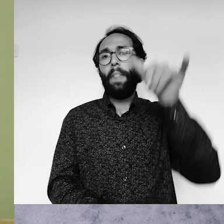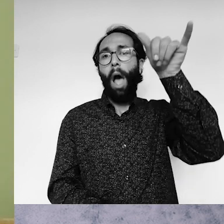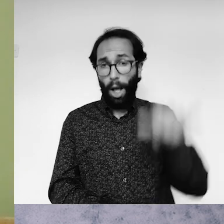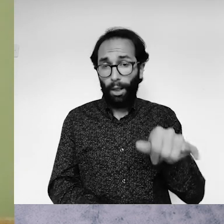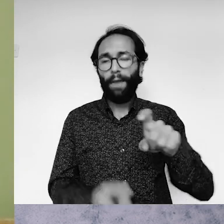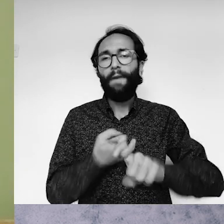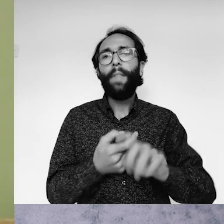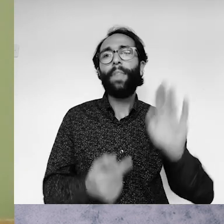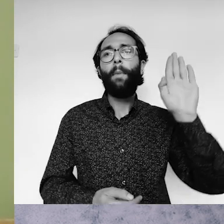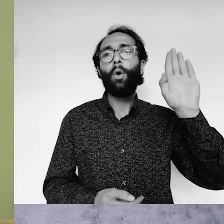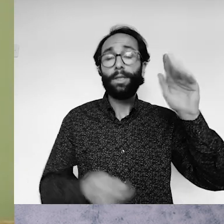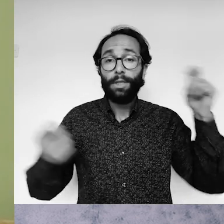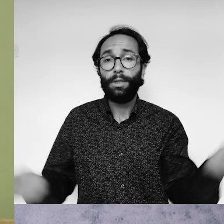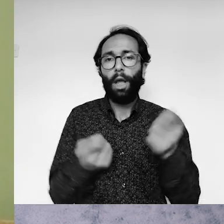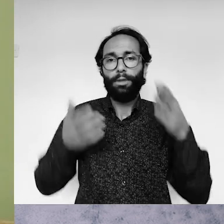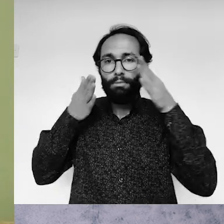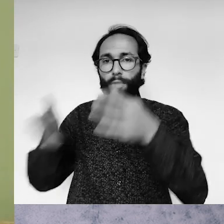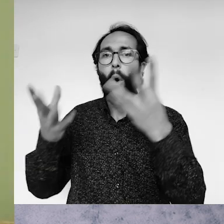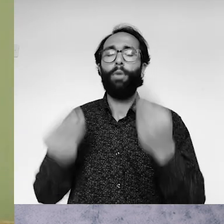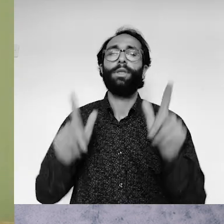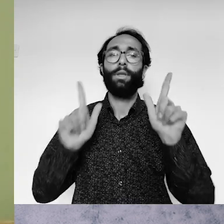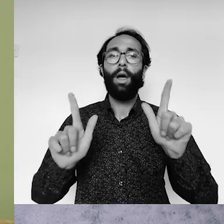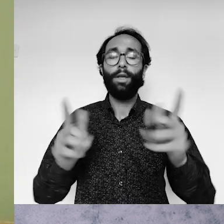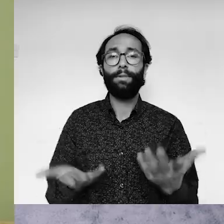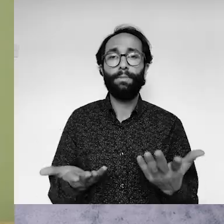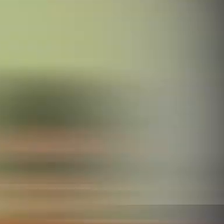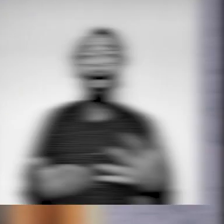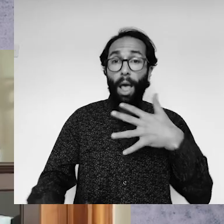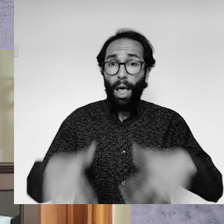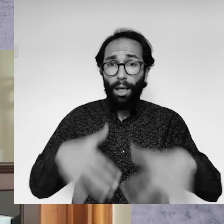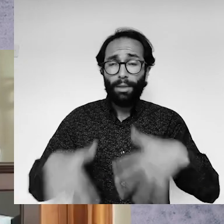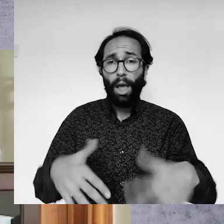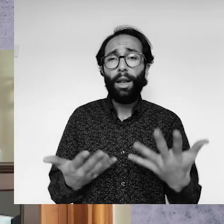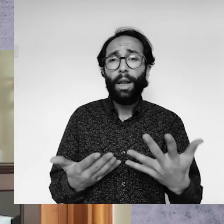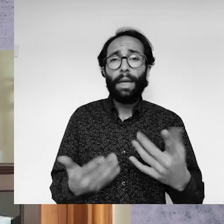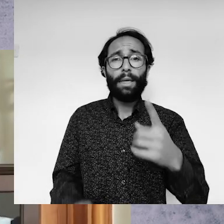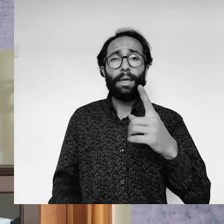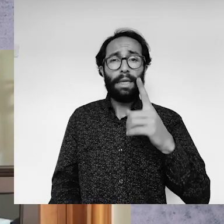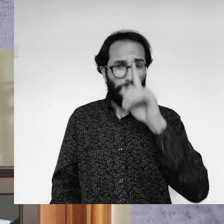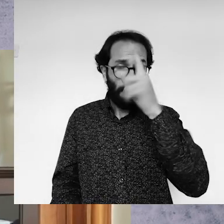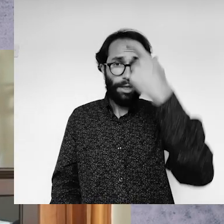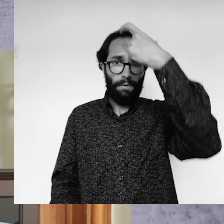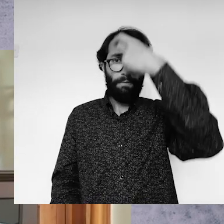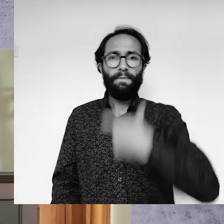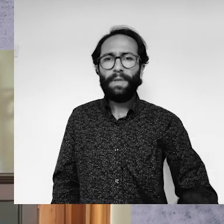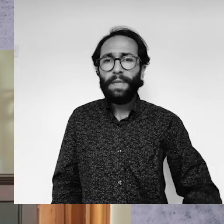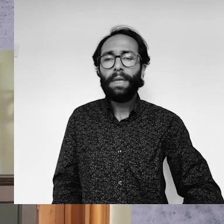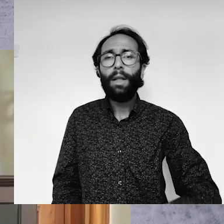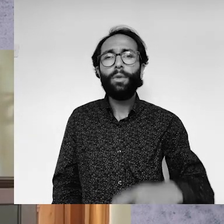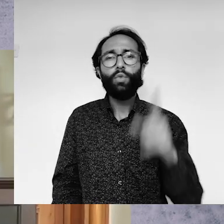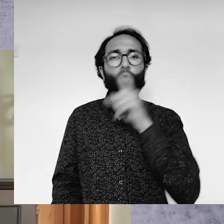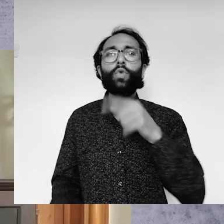ve demokrasinin çalışma alanı olmalıdır. Engellilik fiziksel